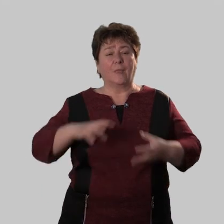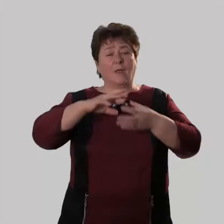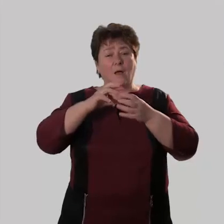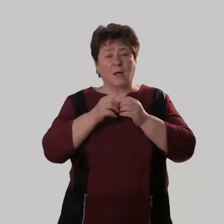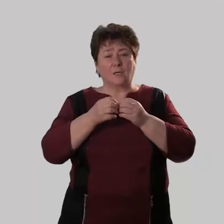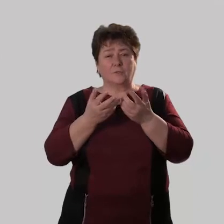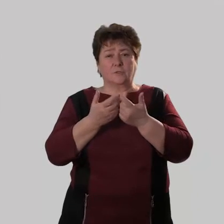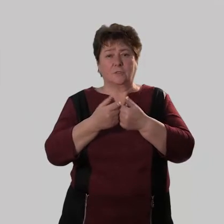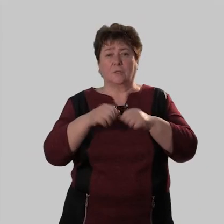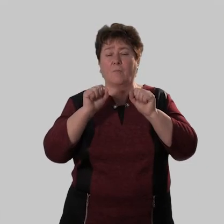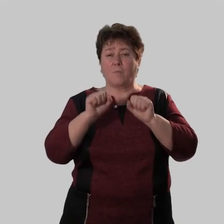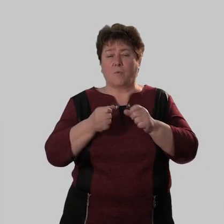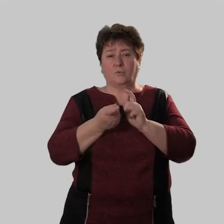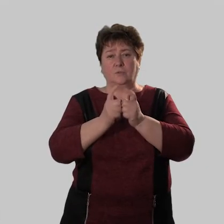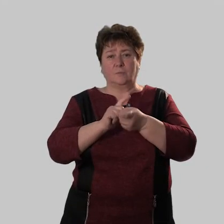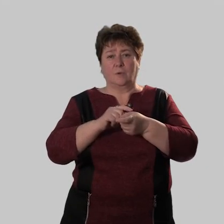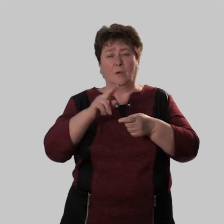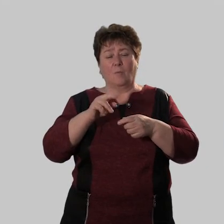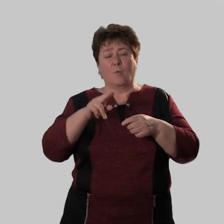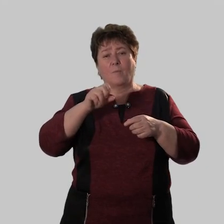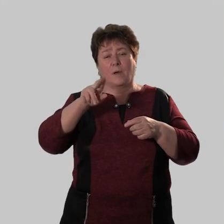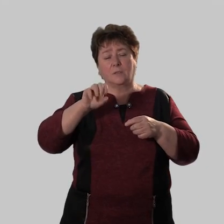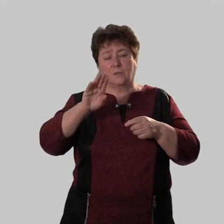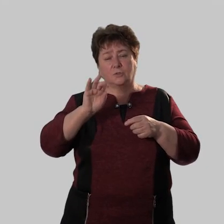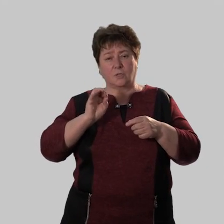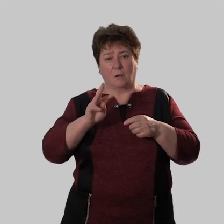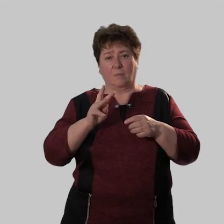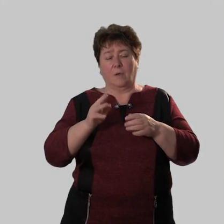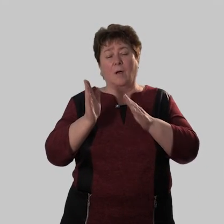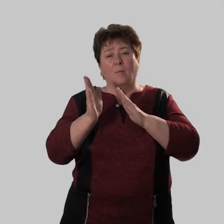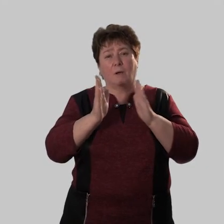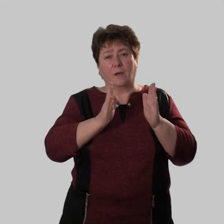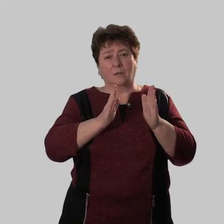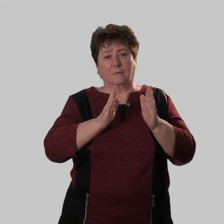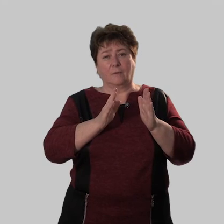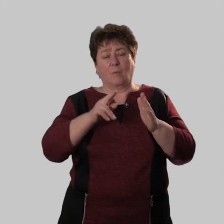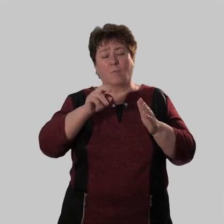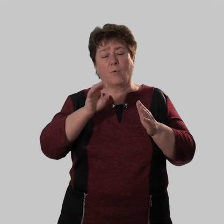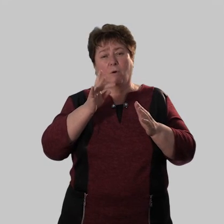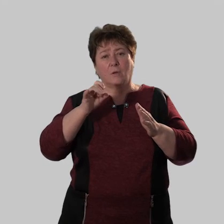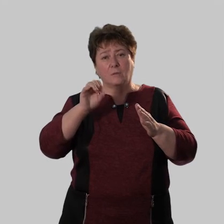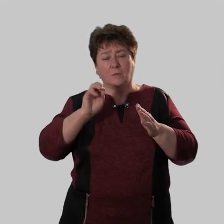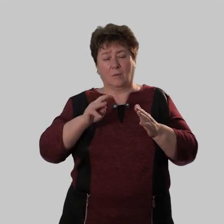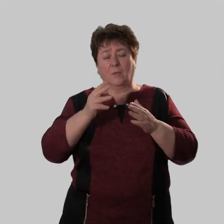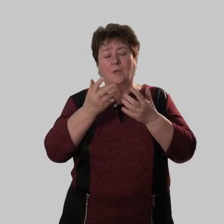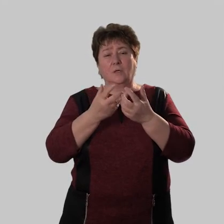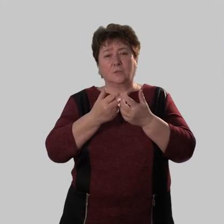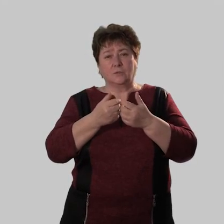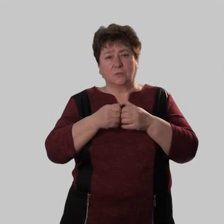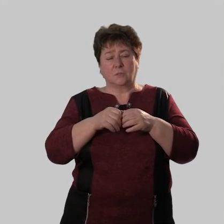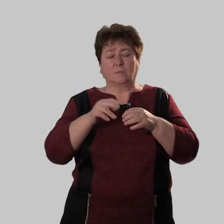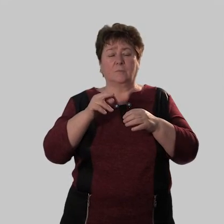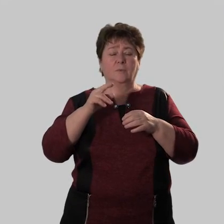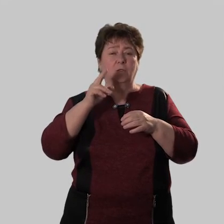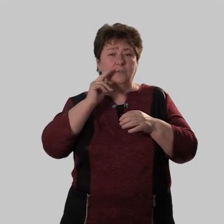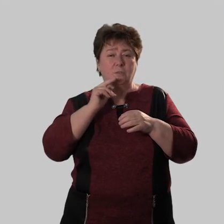количественные числительные числительные изменяться по падежам а порядковые по родам числам